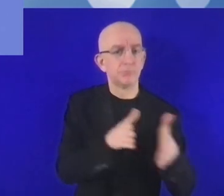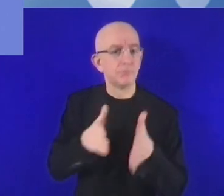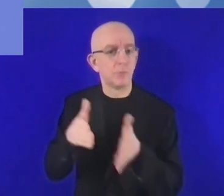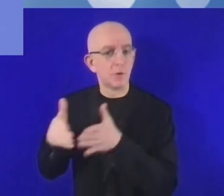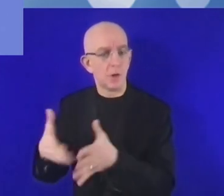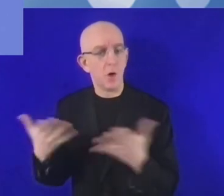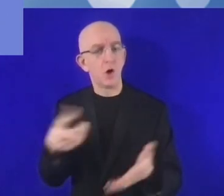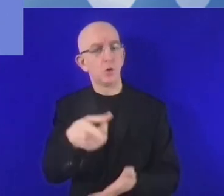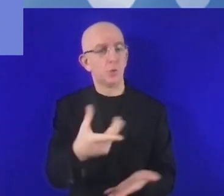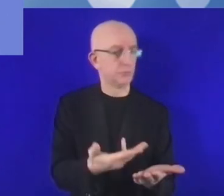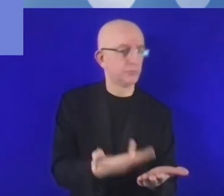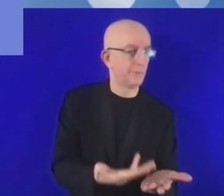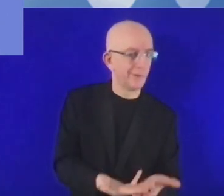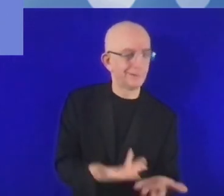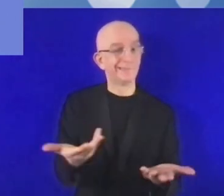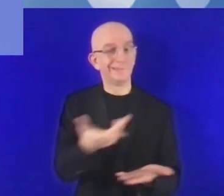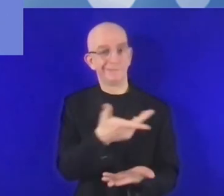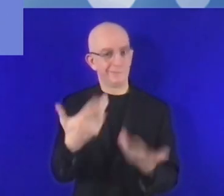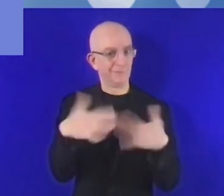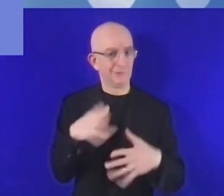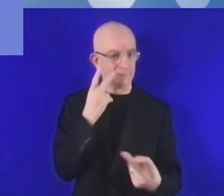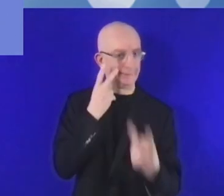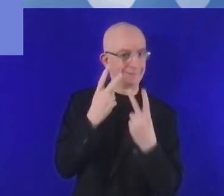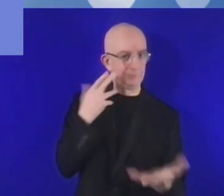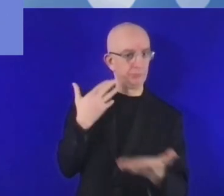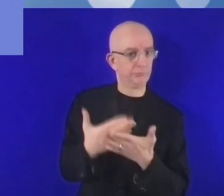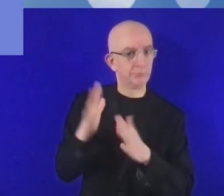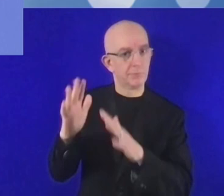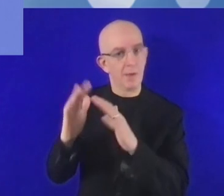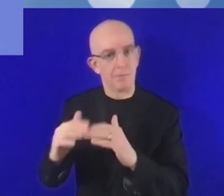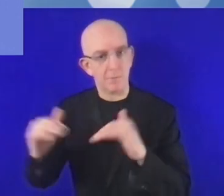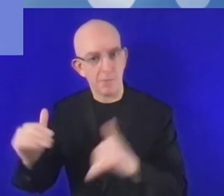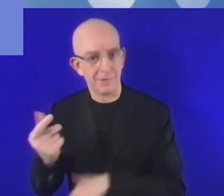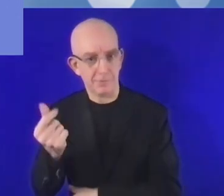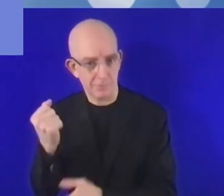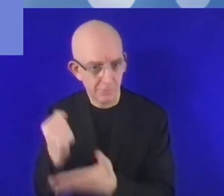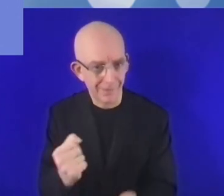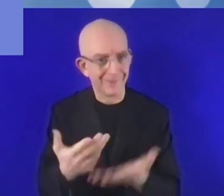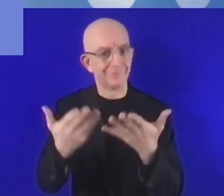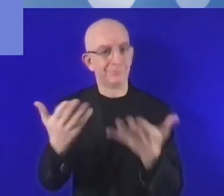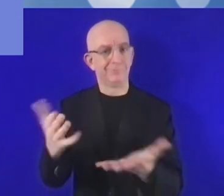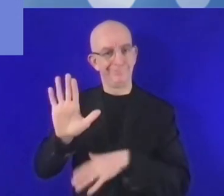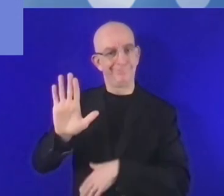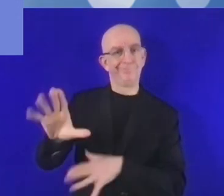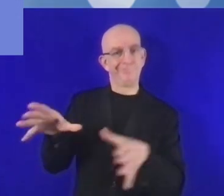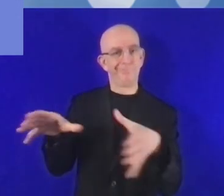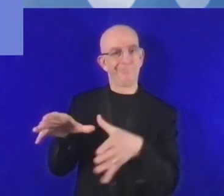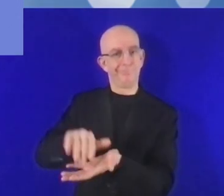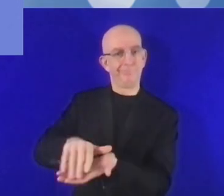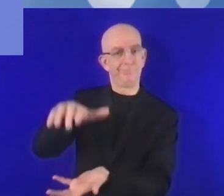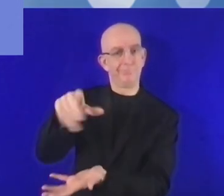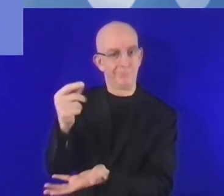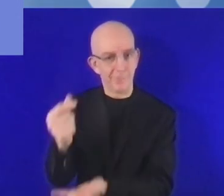التمويل كيف يحصلون على ميزانيات وعلى صندوق وكيف يمكن أن يتعاون مع